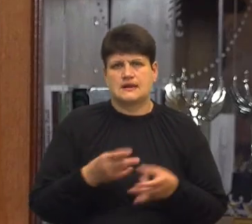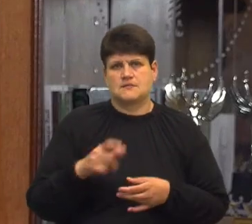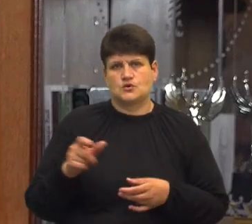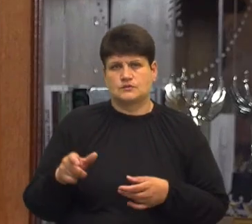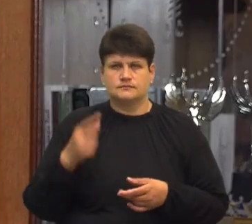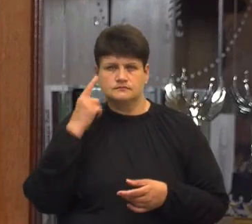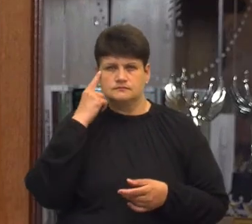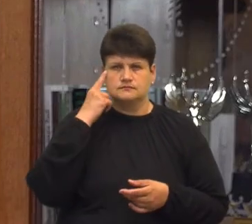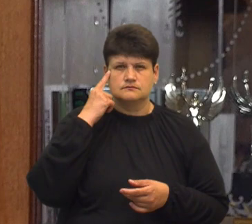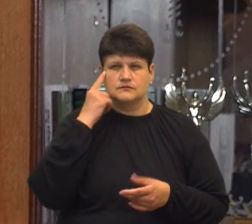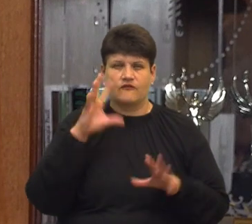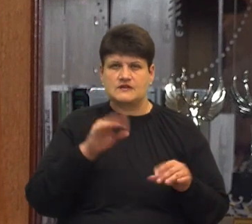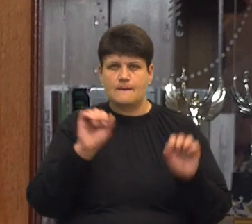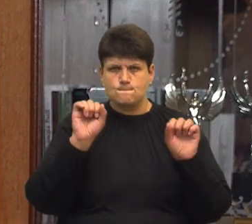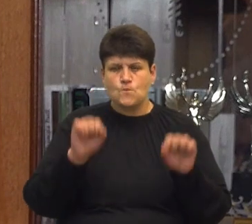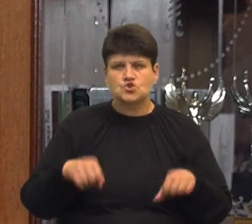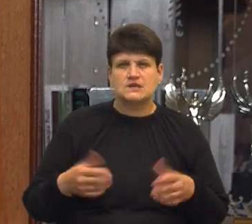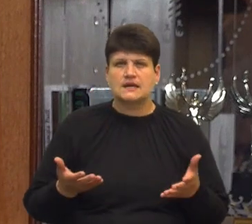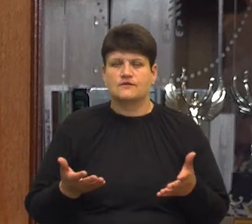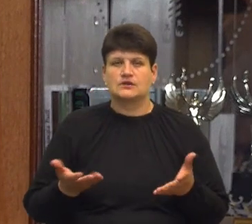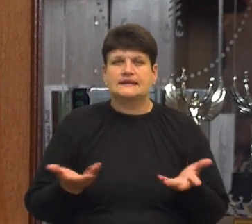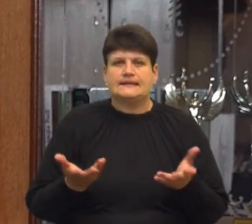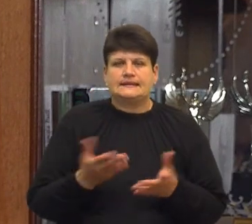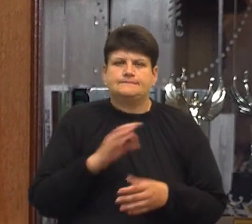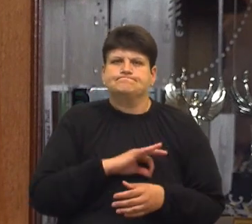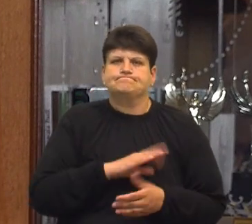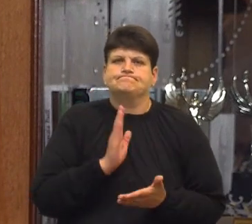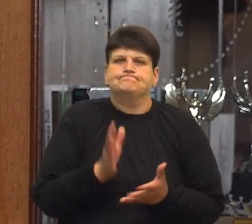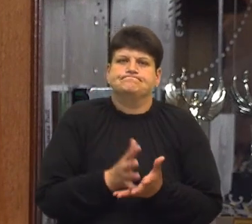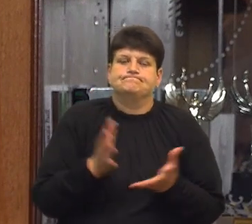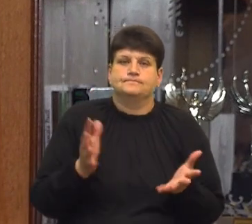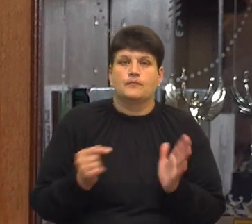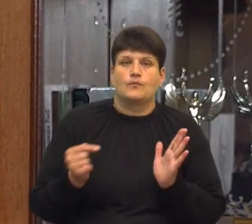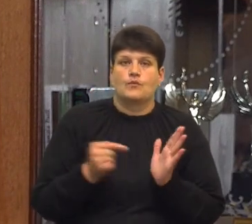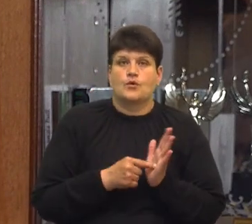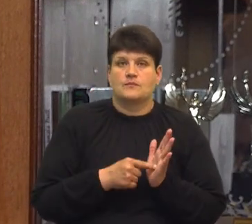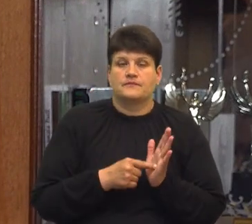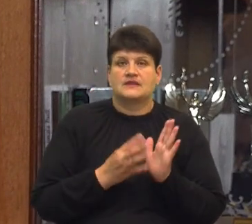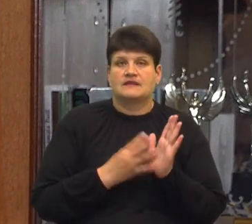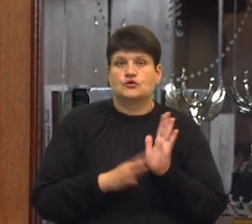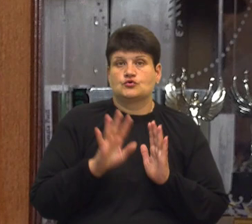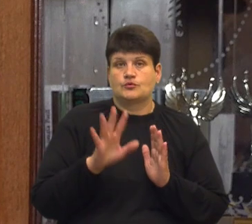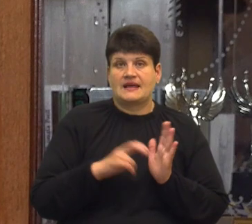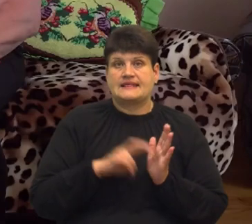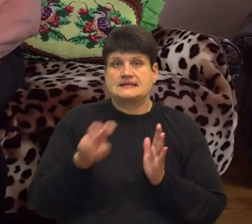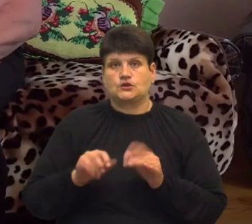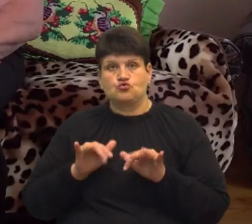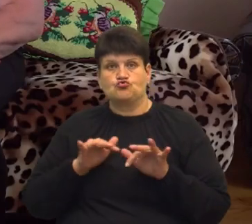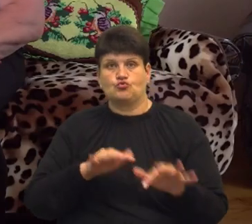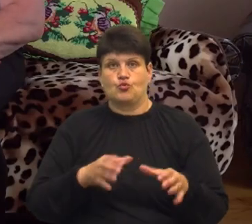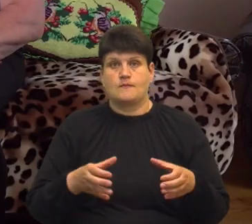всі свої можливості. Де б він був найкорисніший, він б попав в 95-ту десантно-штурнуву бригаду.